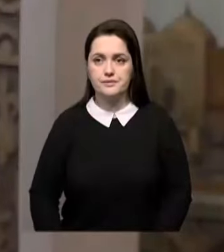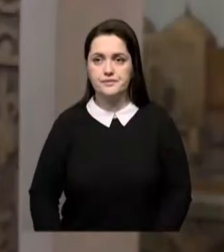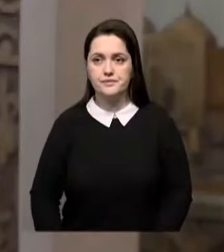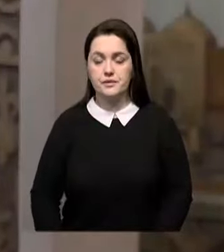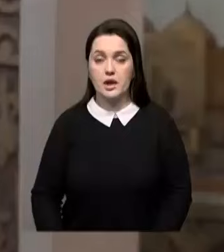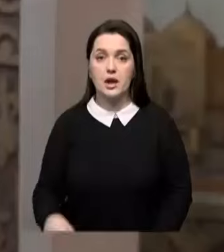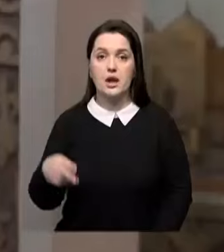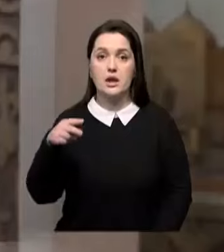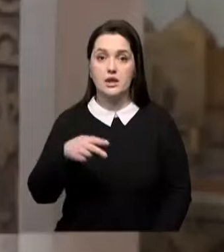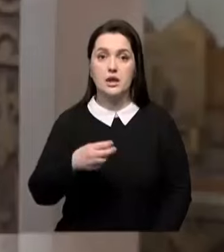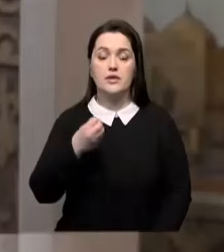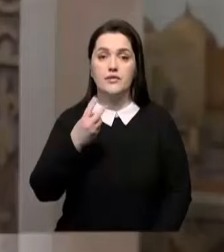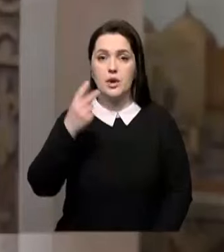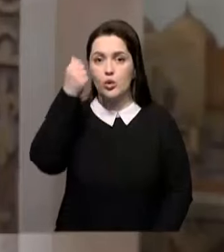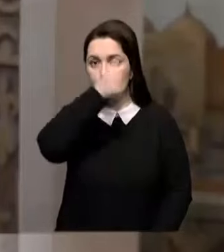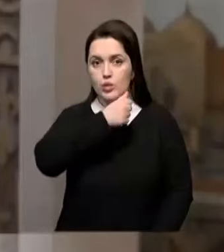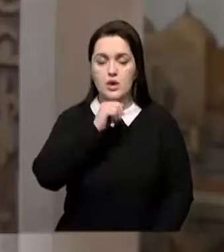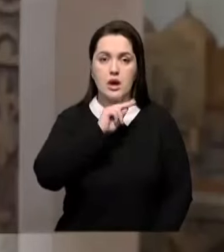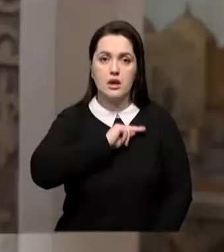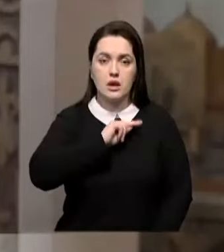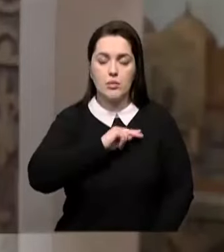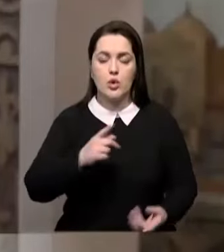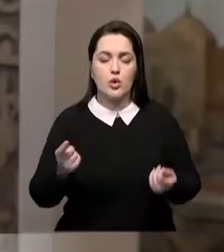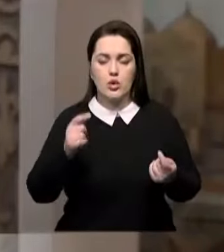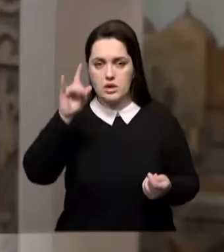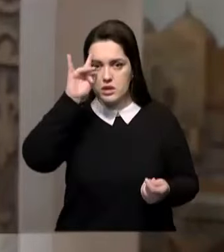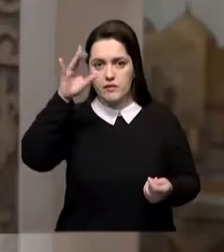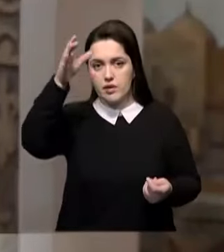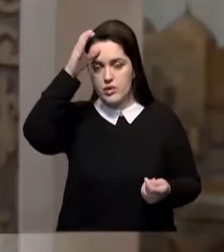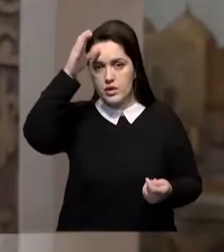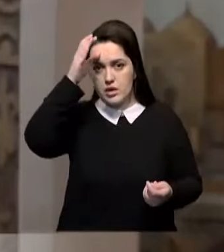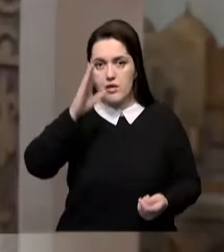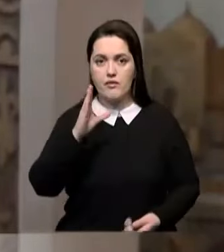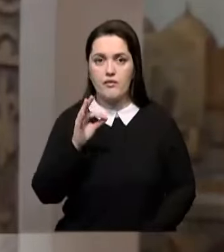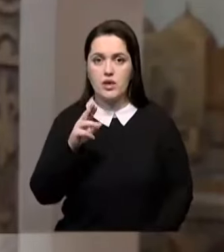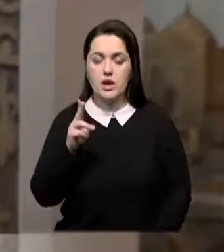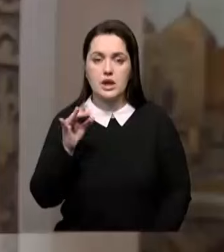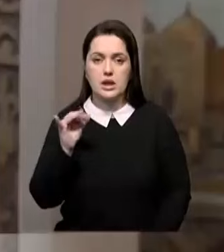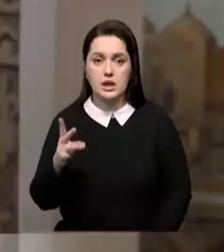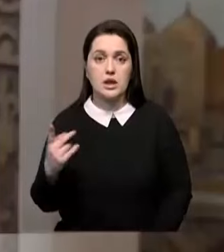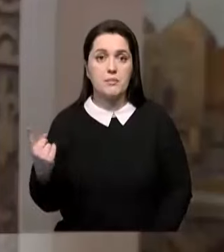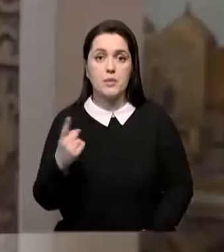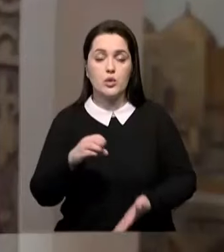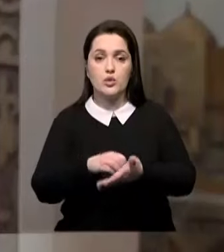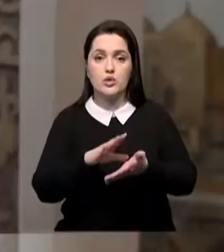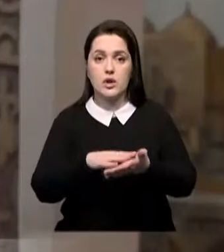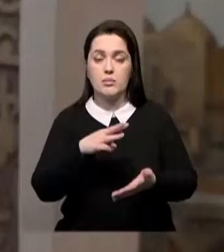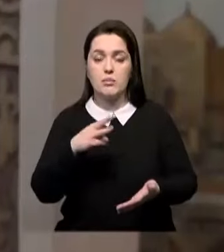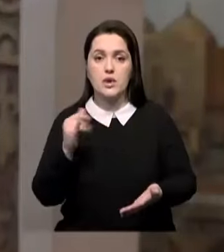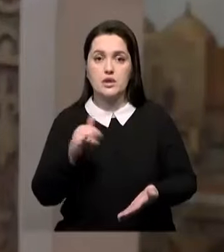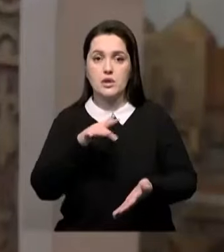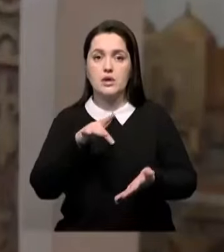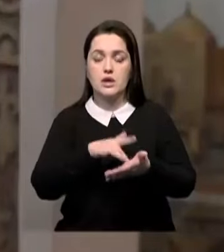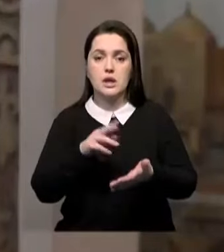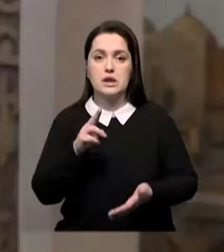С 2012 года работы ведутся под руководством известного ученого Дмитрия Ваякина. В список первичного учета в Мангистал вошло и в городище